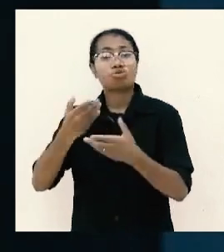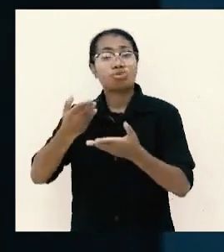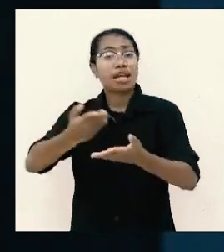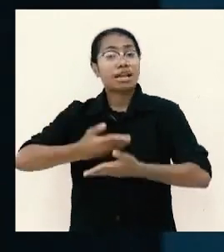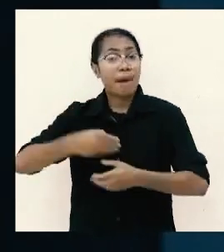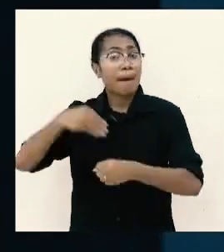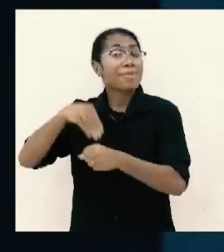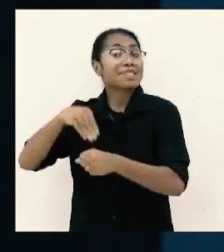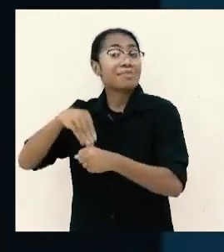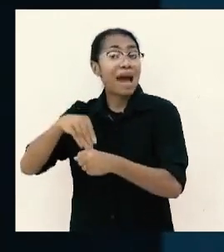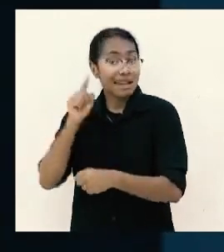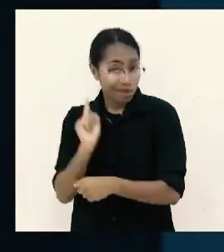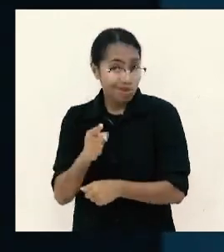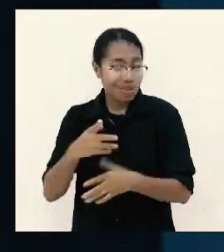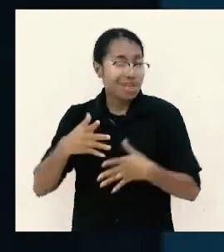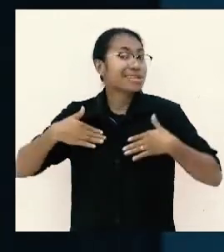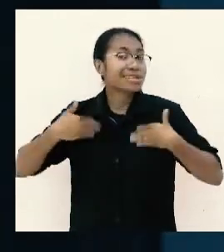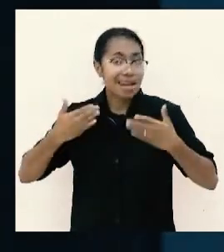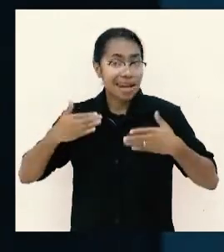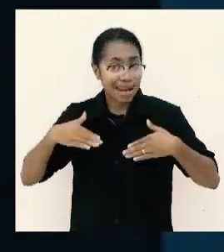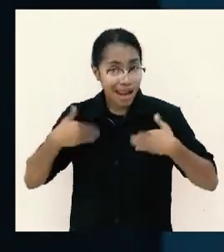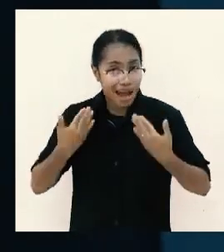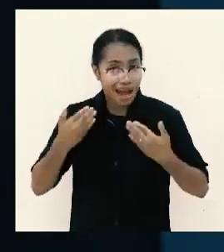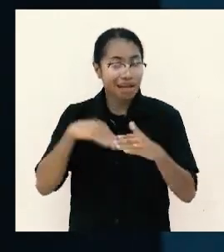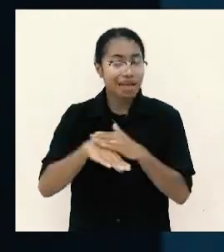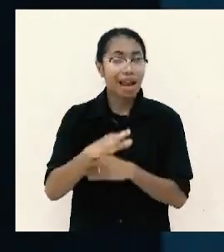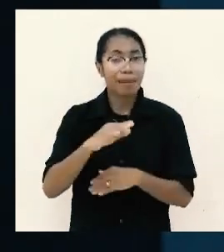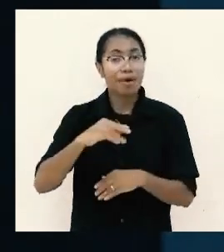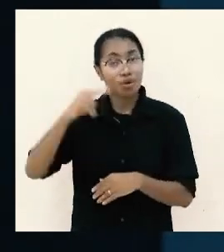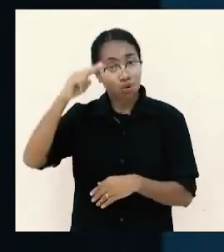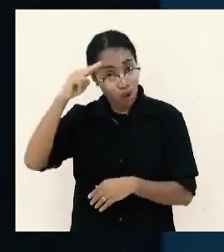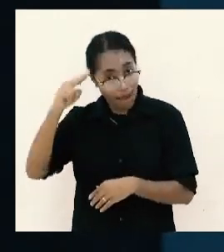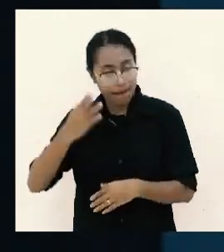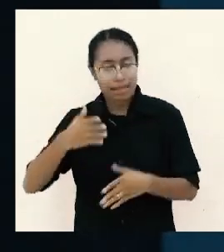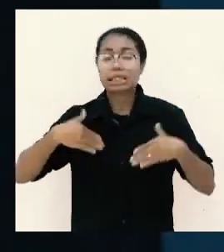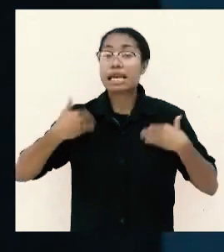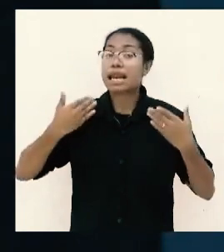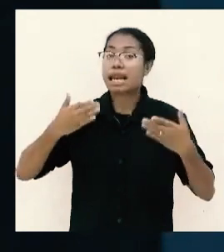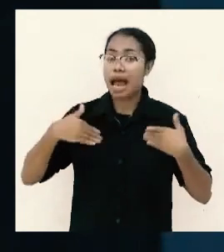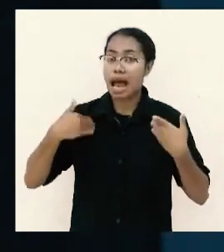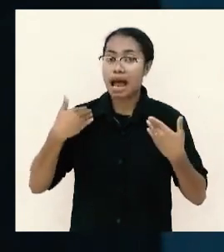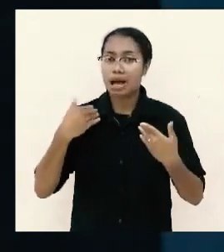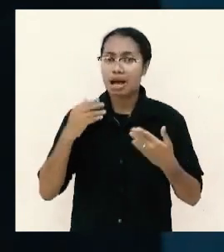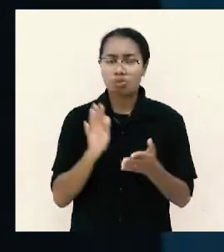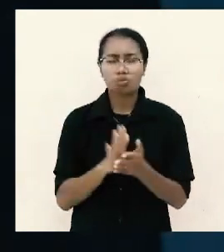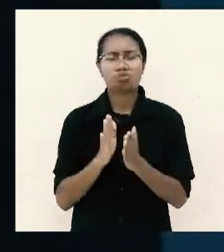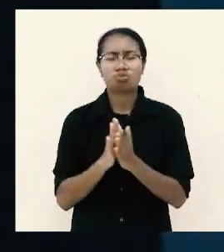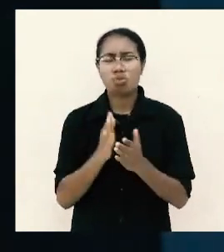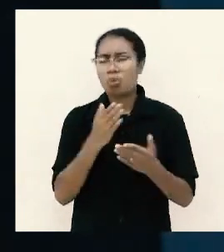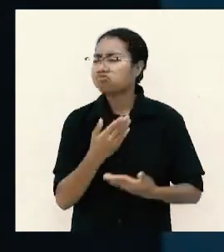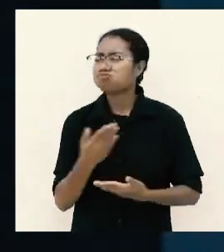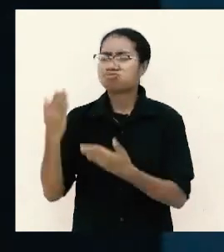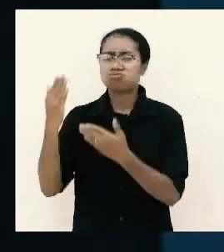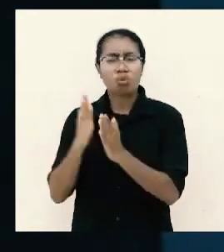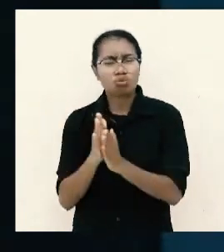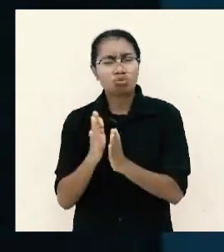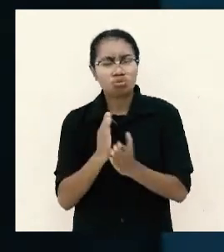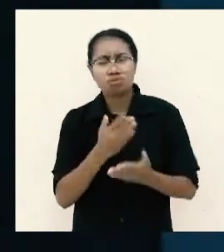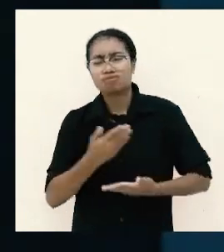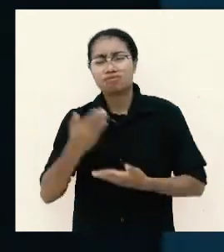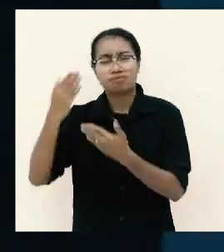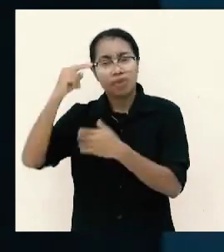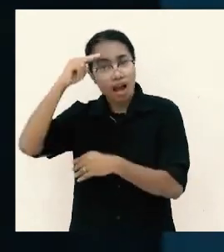dia bersuka cita di dalam Tuhan dia memuliakan Allah Bapak